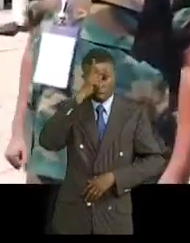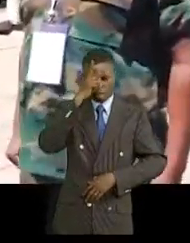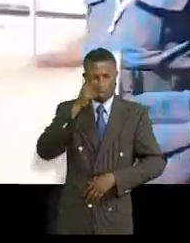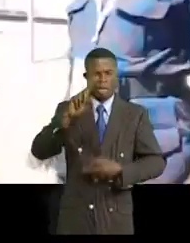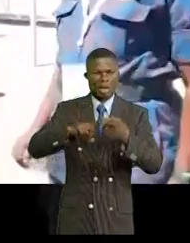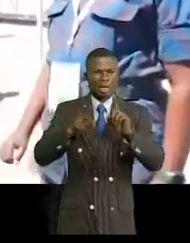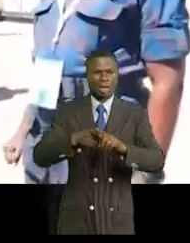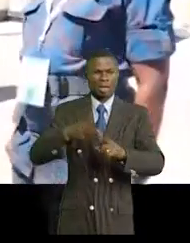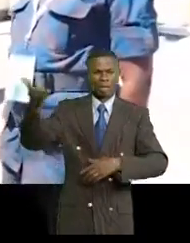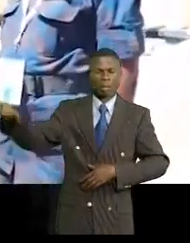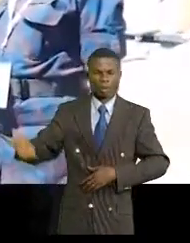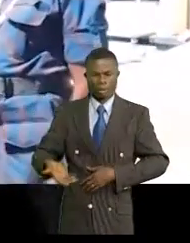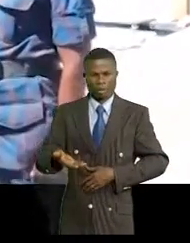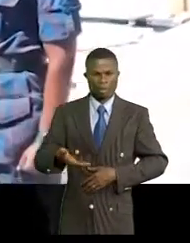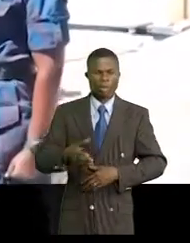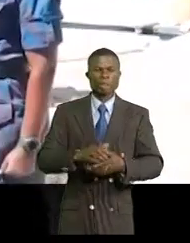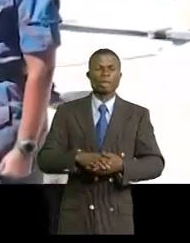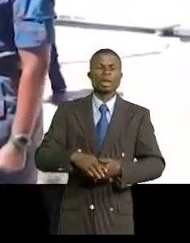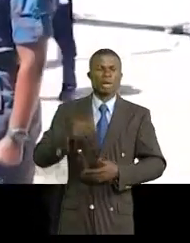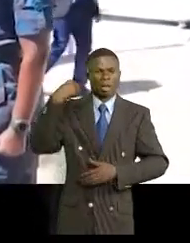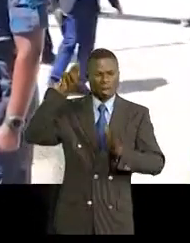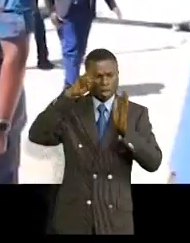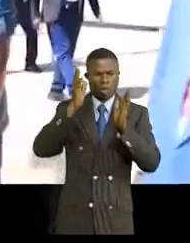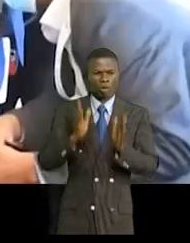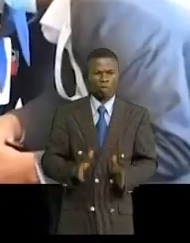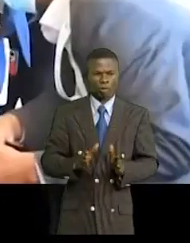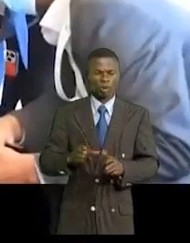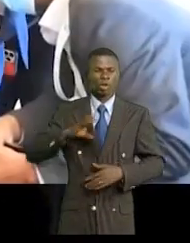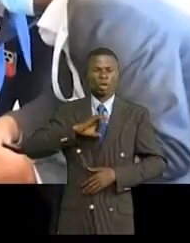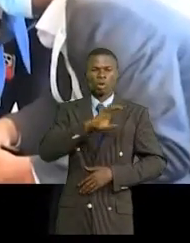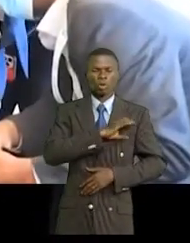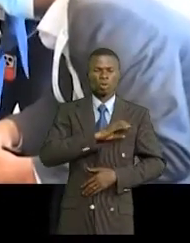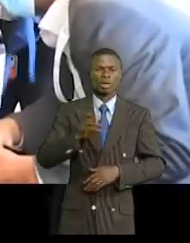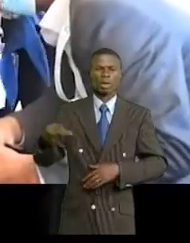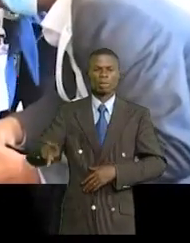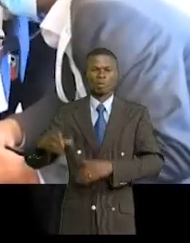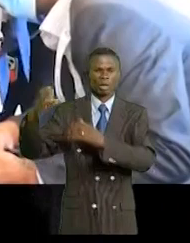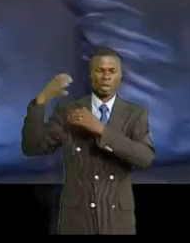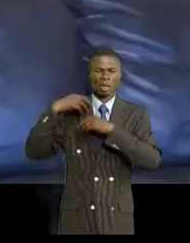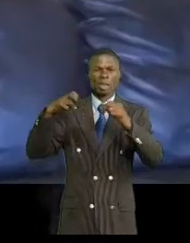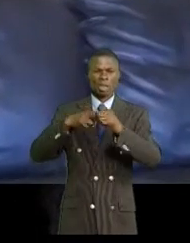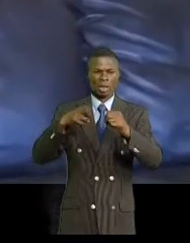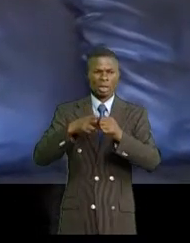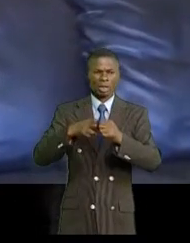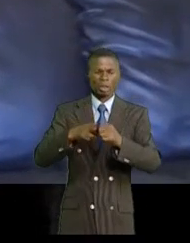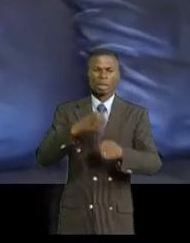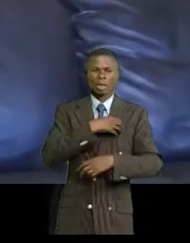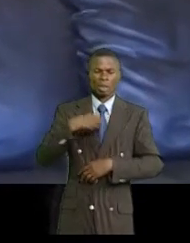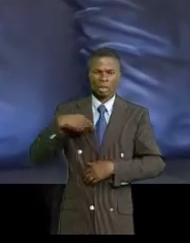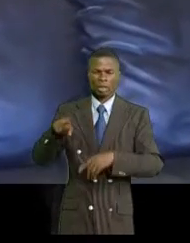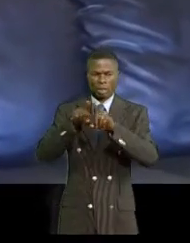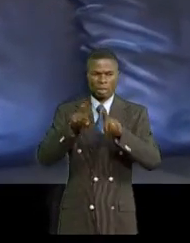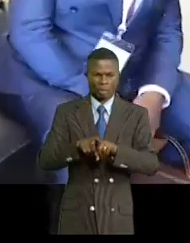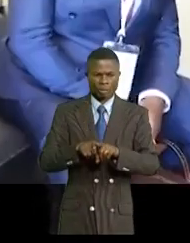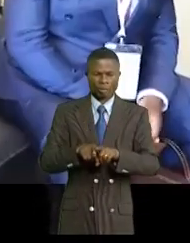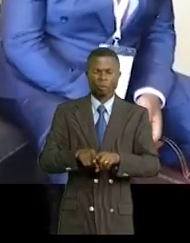collègue Nixon Tchilangwa Jacques Aboula avait dans sa suite la commissaire provinciale en charge de l'énergie Cécile Kalaba et le maire